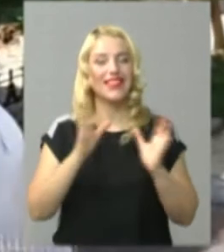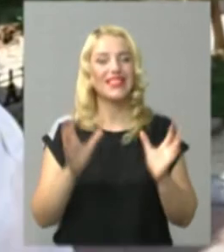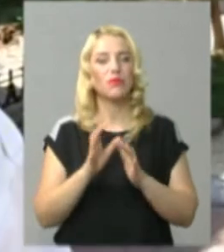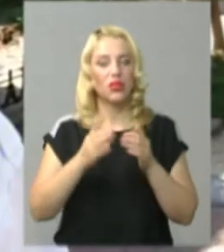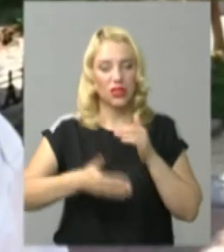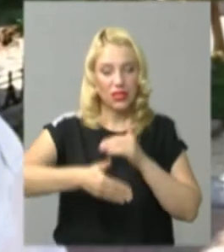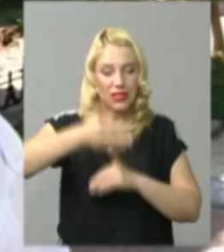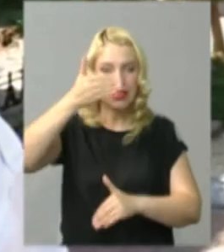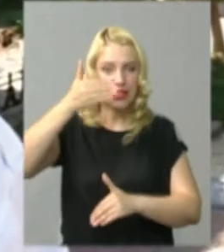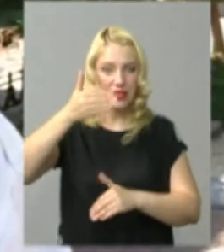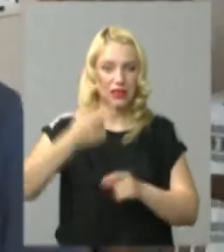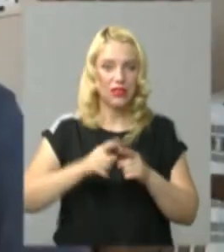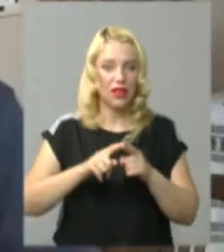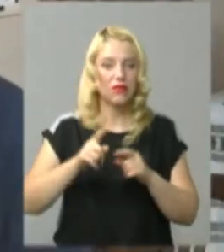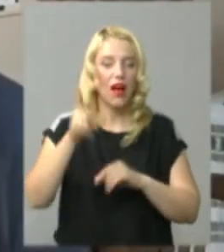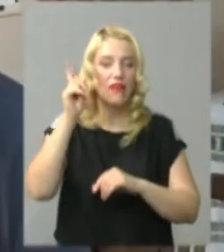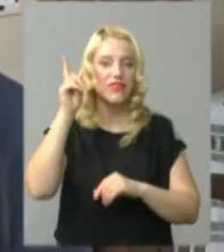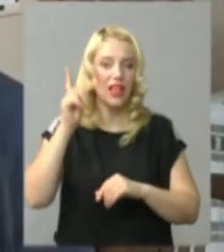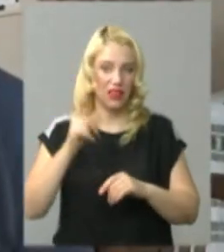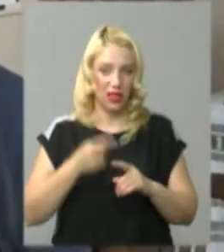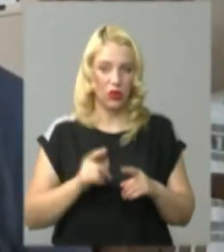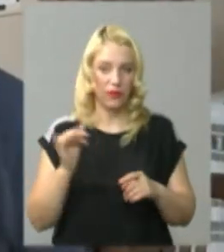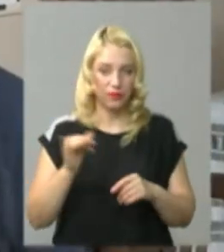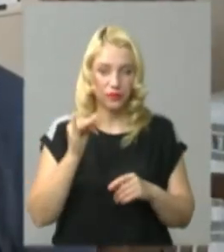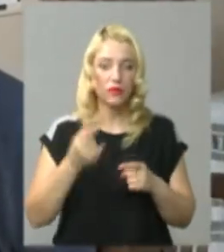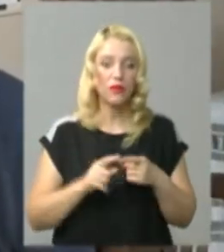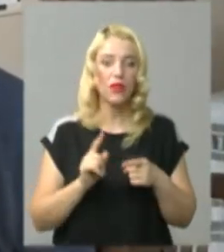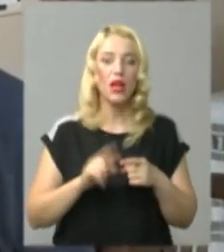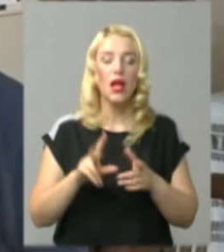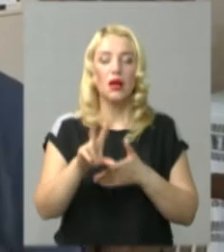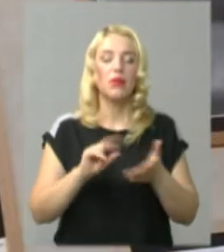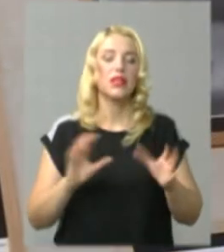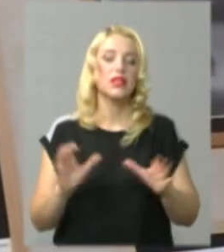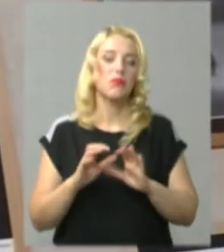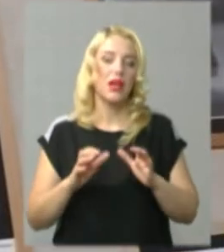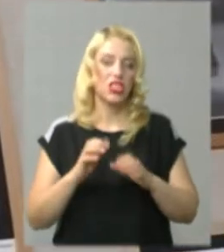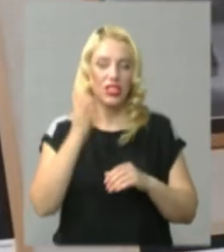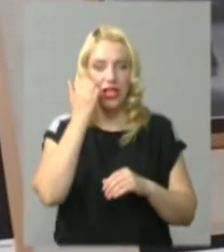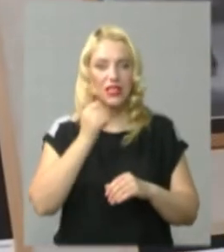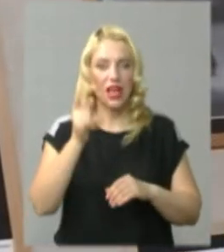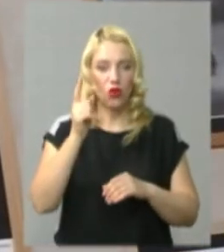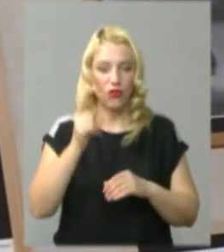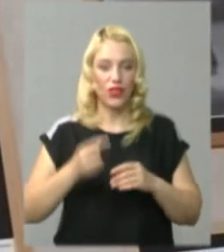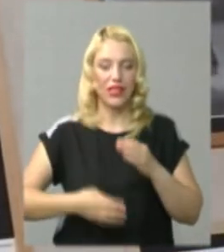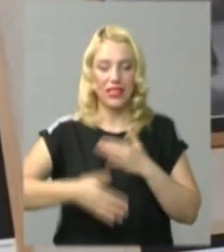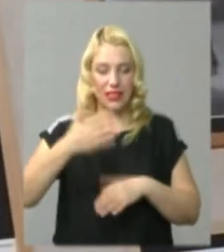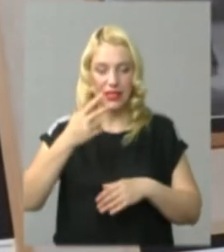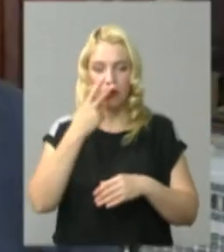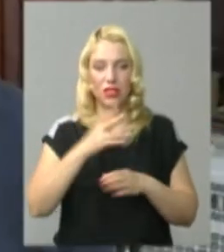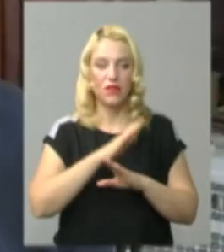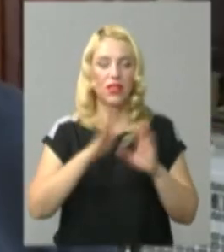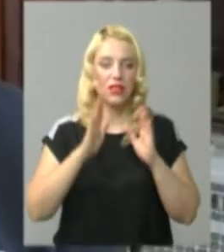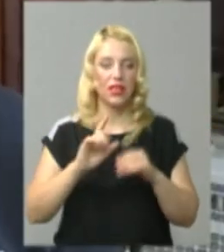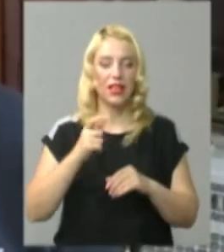оцей бікор, автентику». Сергій Єсюнін каже, приклади збереження старовинних фасадів у такий спосіб бачив не лише в Європі, а й в Україні.